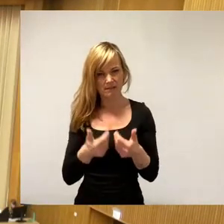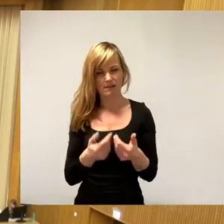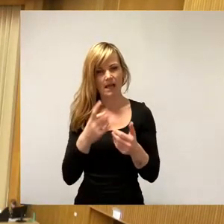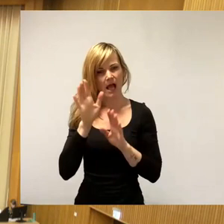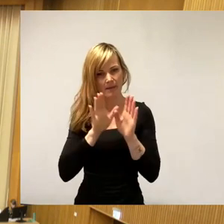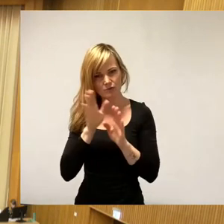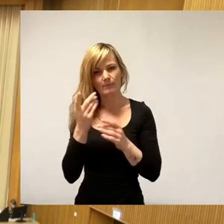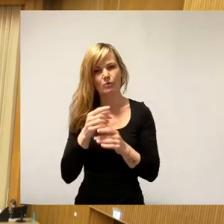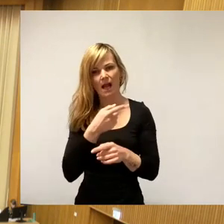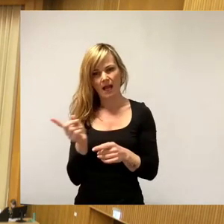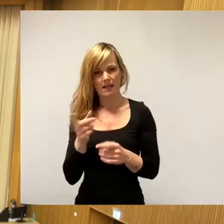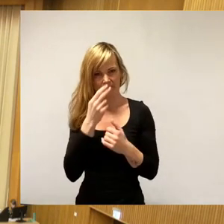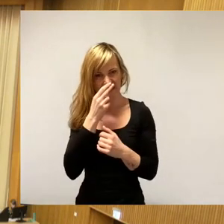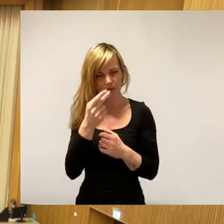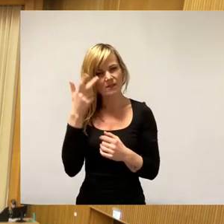Karten?